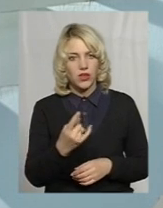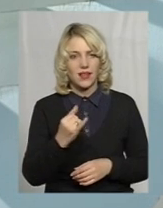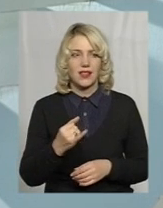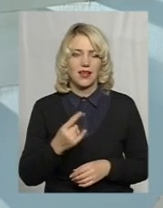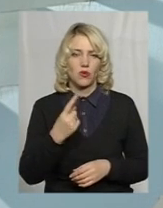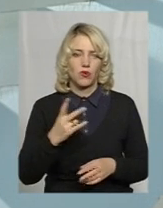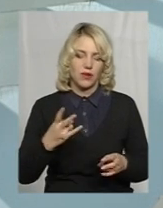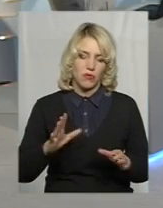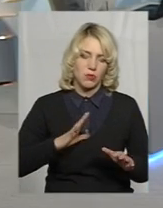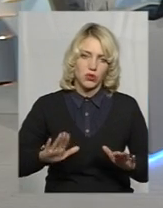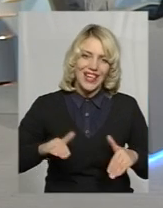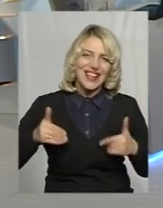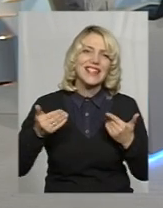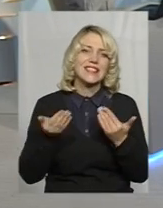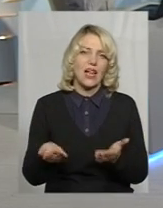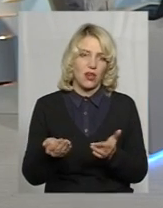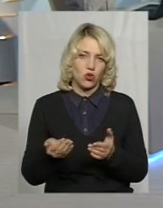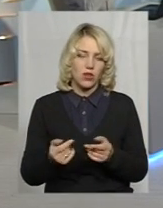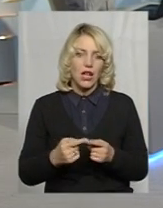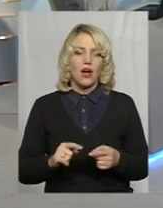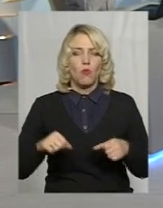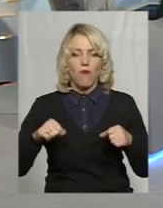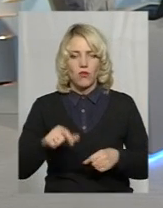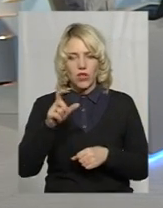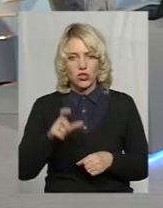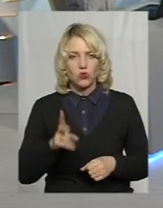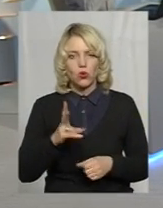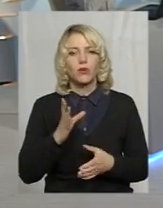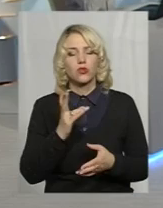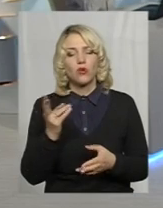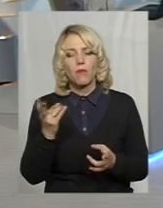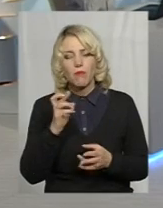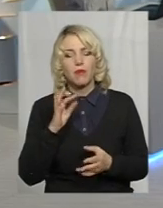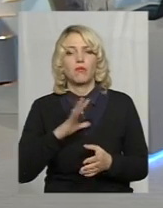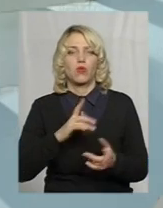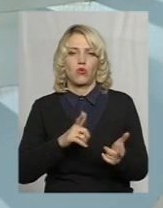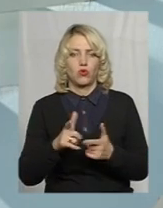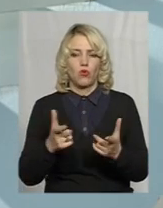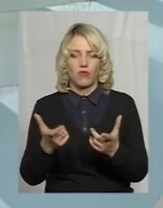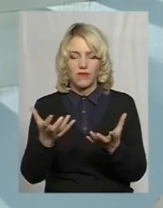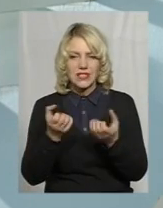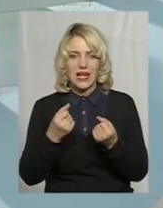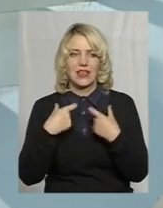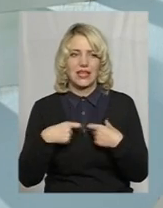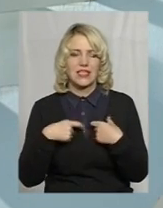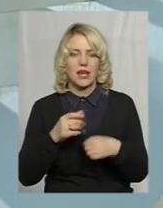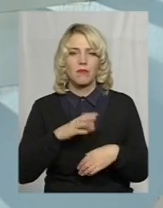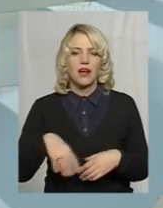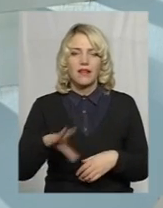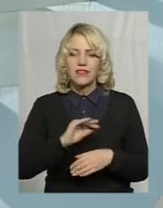ініціатор. Ініціатор. уповноважена особа, яка готова була б на себе взяти всі негаразди.